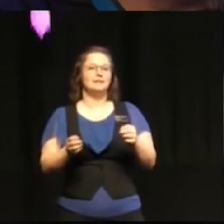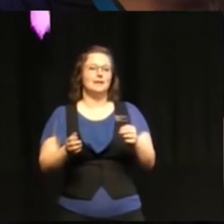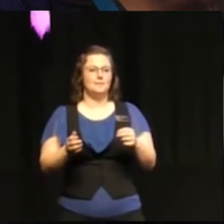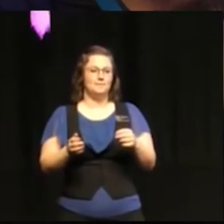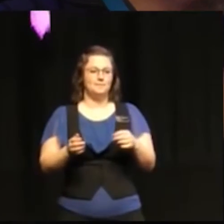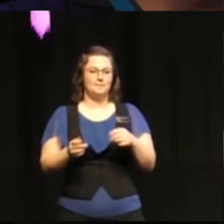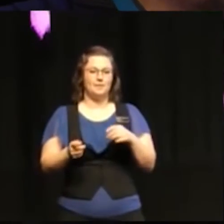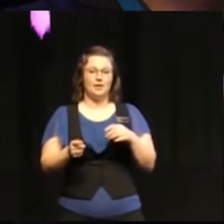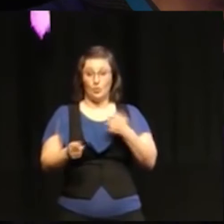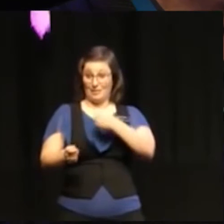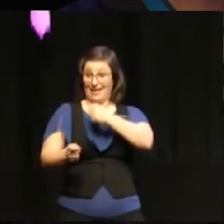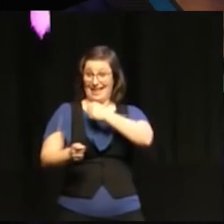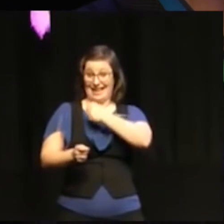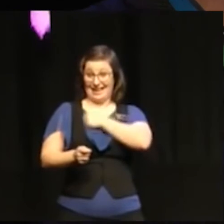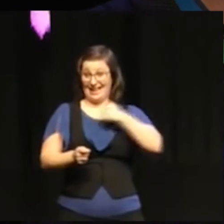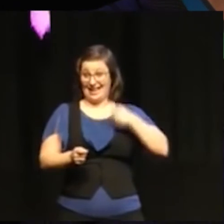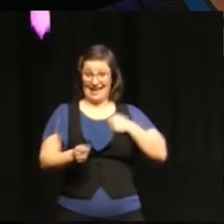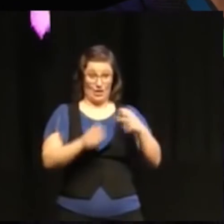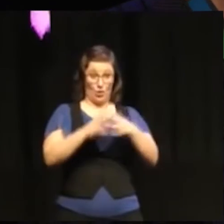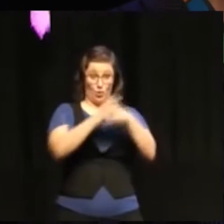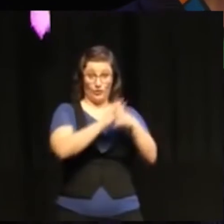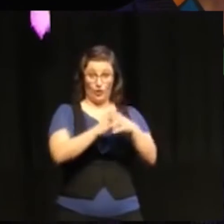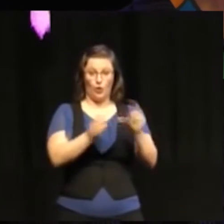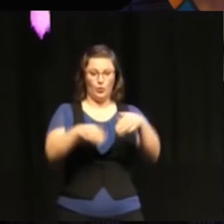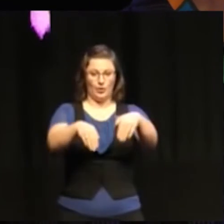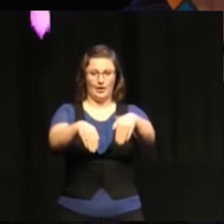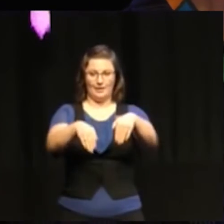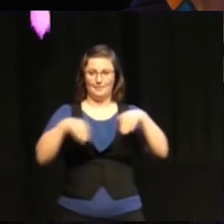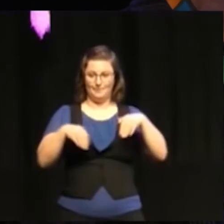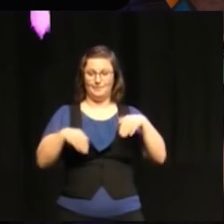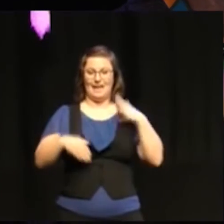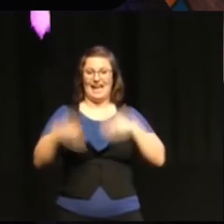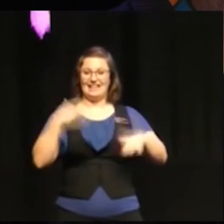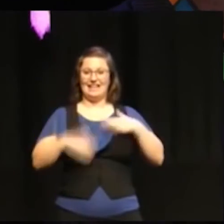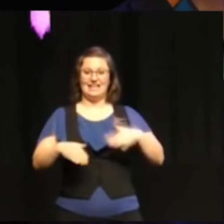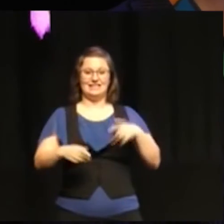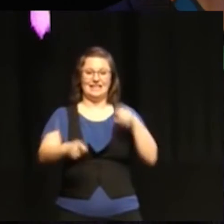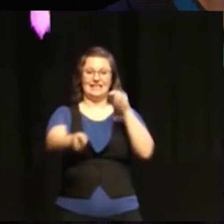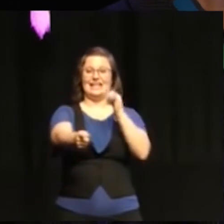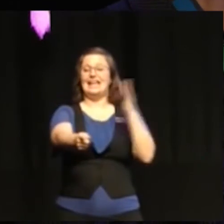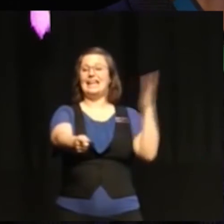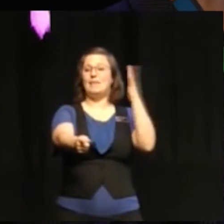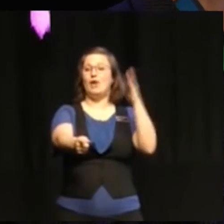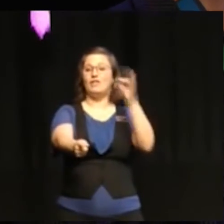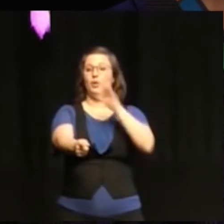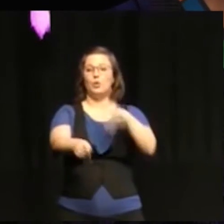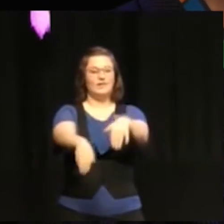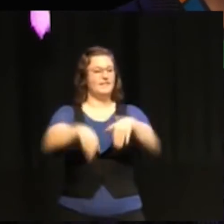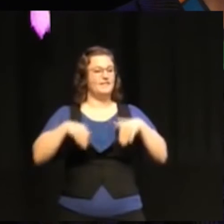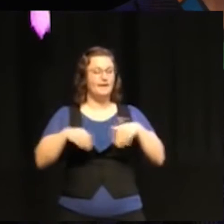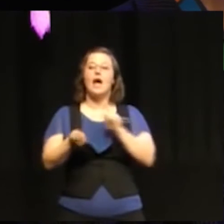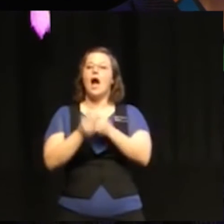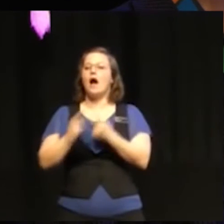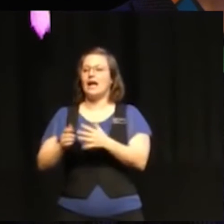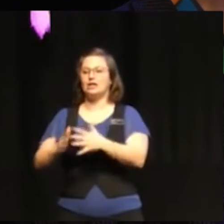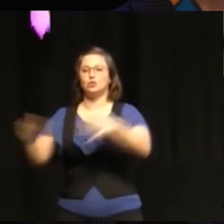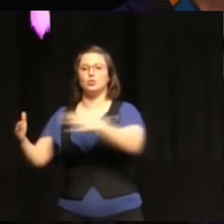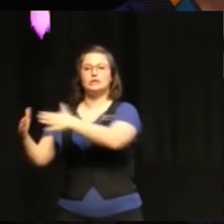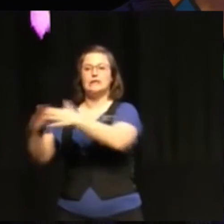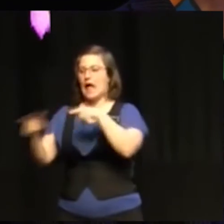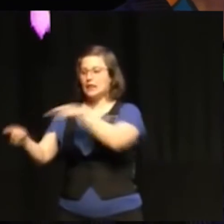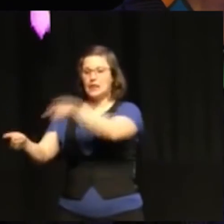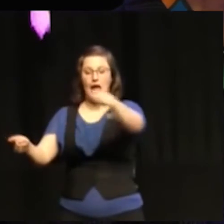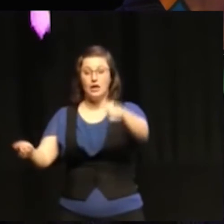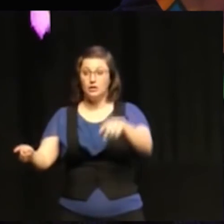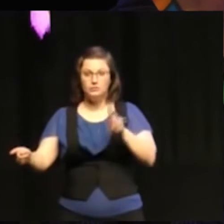regeringen i USA drar tillbaka sitt intresse för klimatfrågor. Så kanske de här stora städerna som är